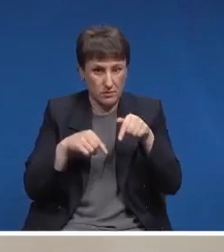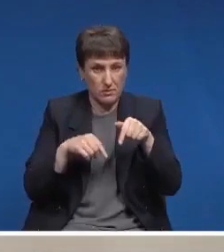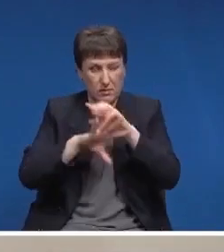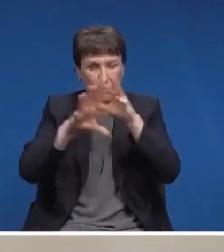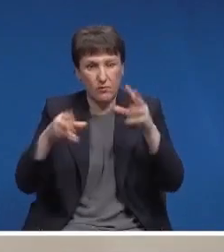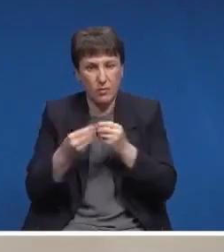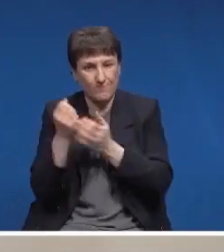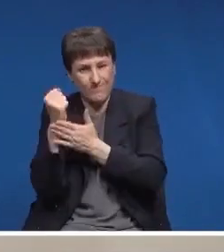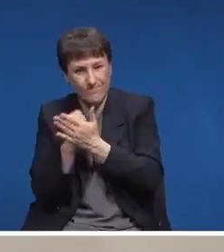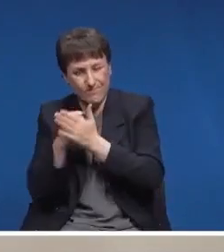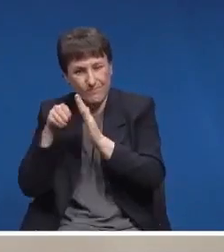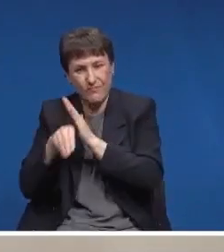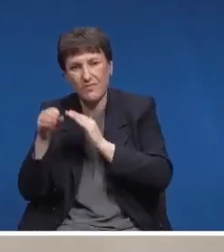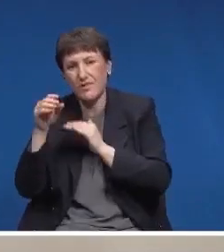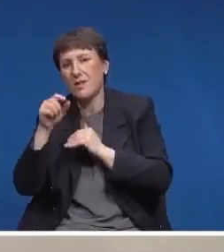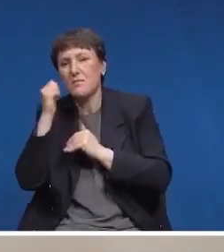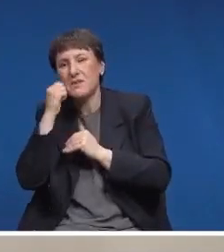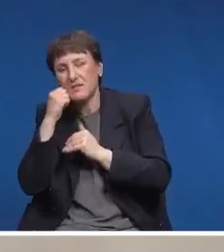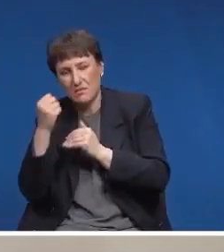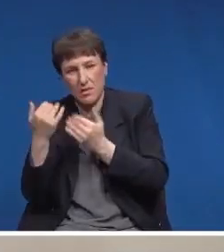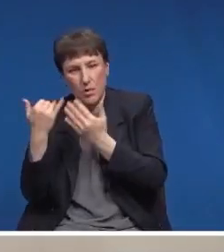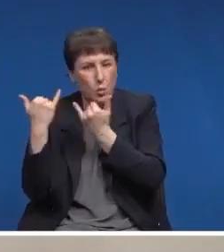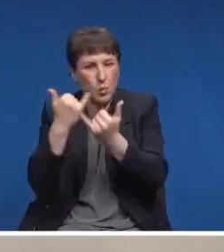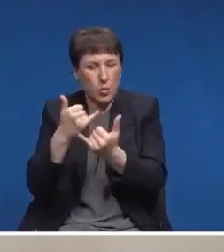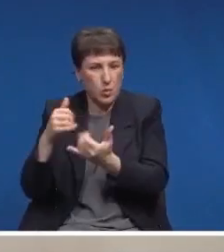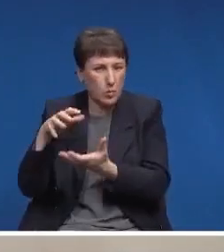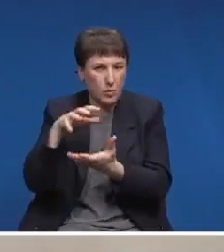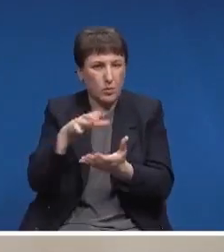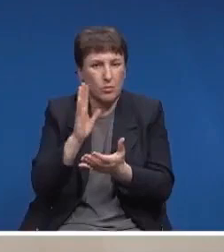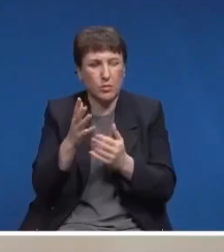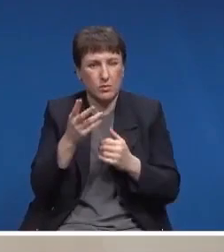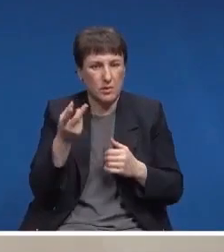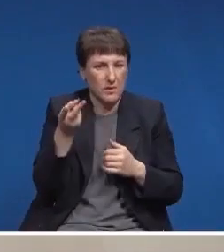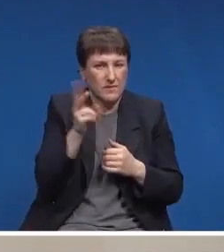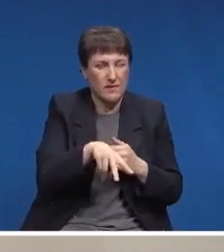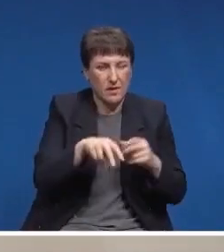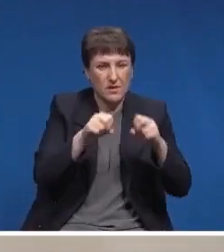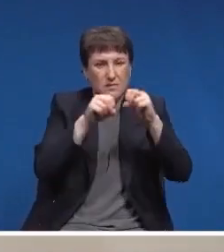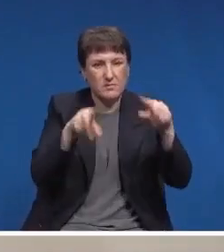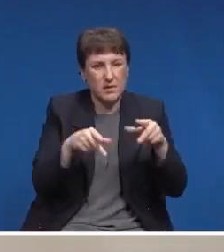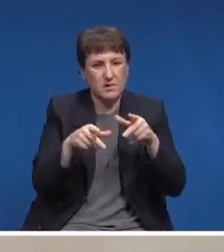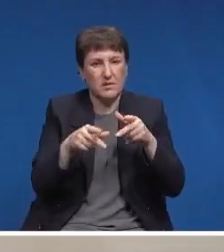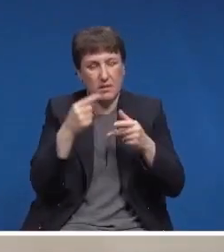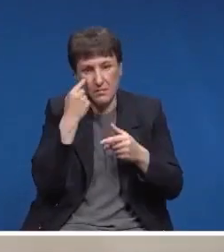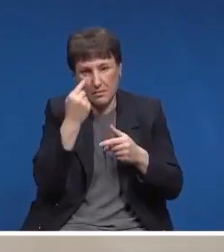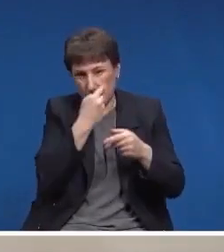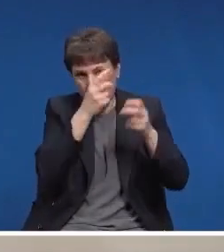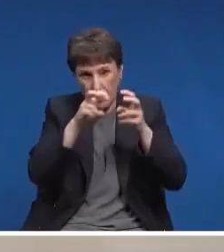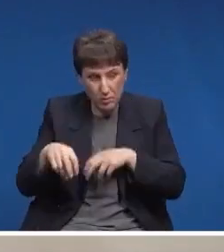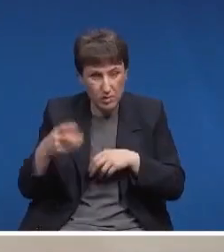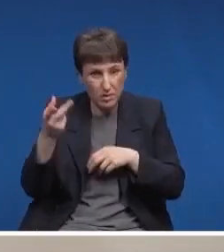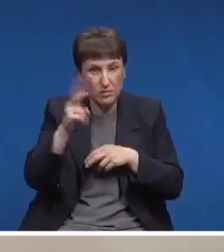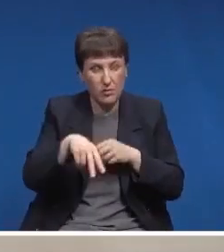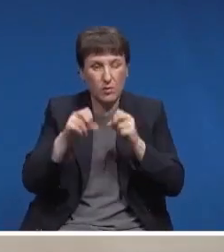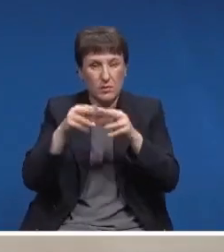средств резервного фонда правительства России будет осуществлена поставка к нам двух передвижных автоматологических комплексов и двух